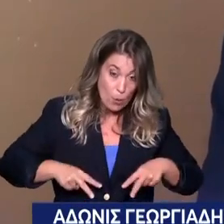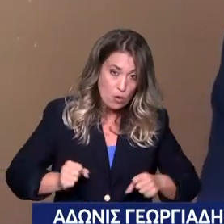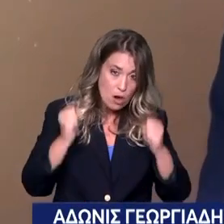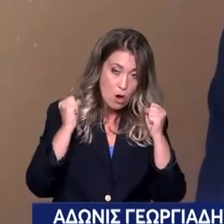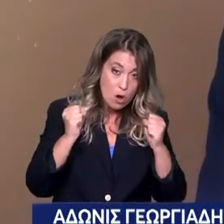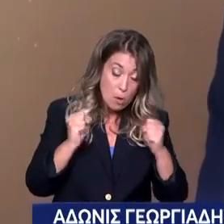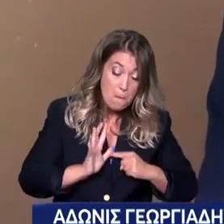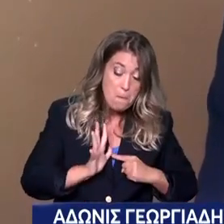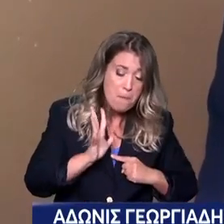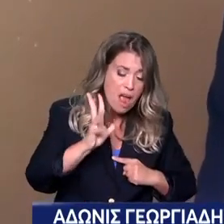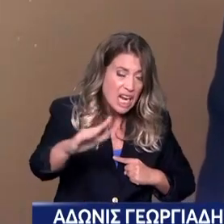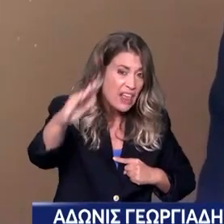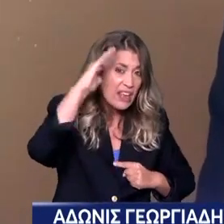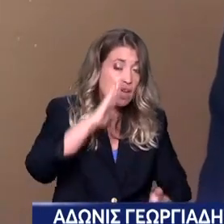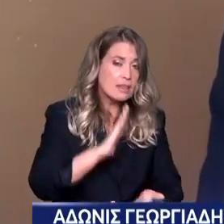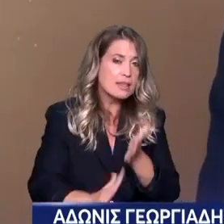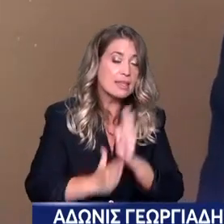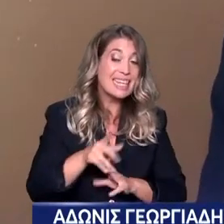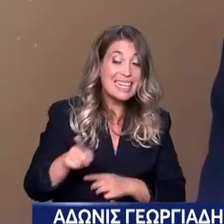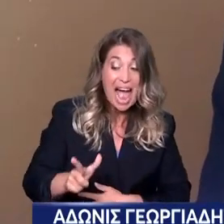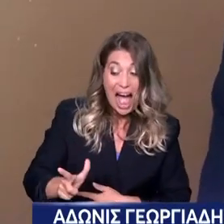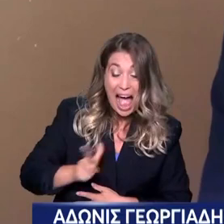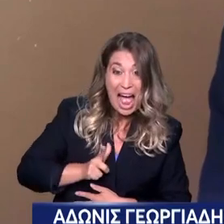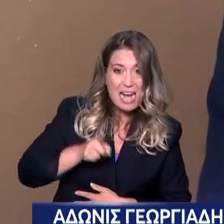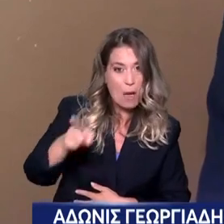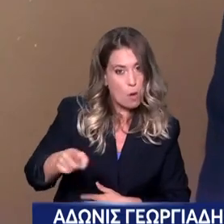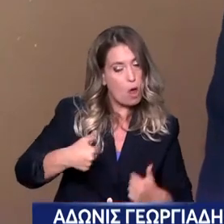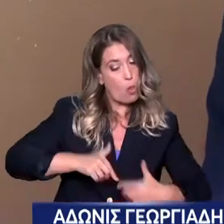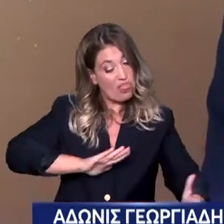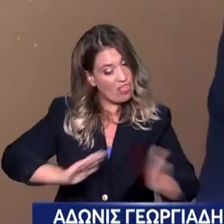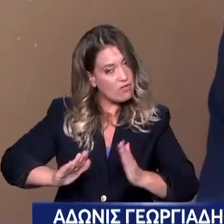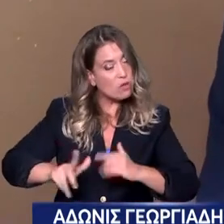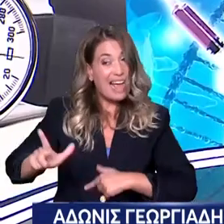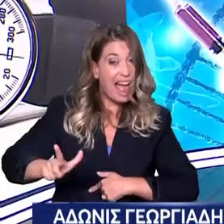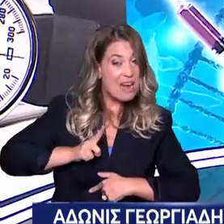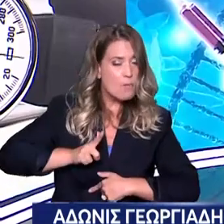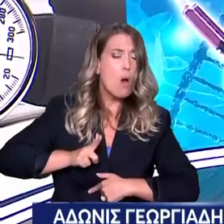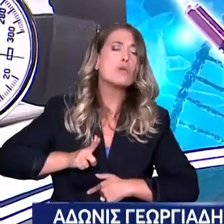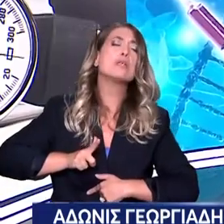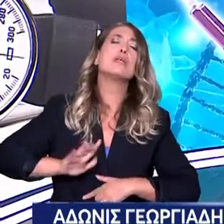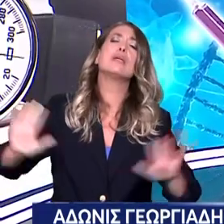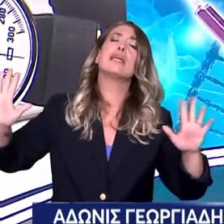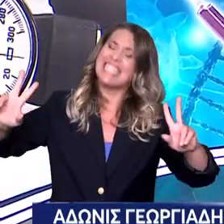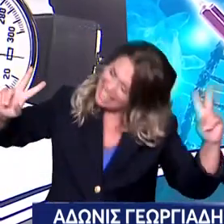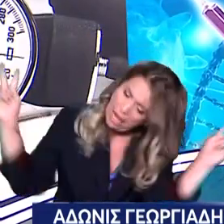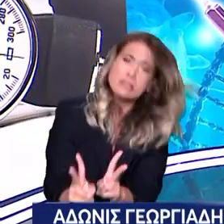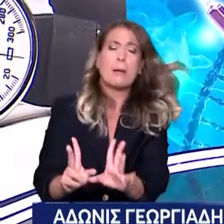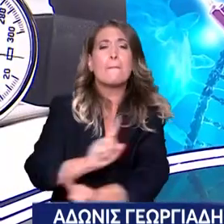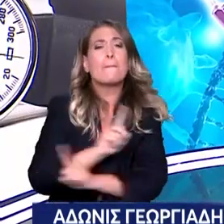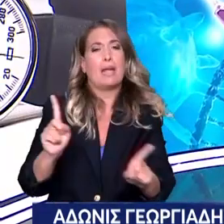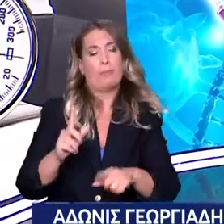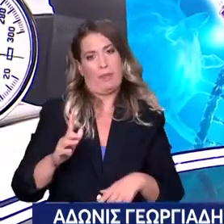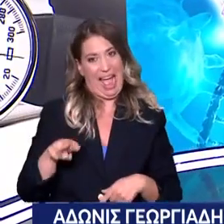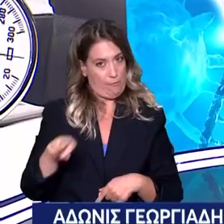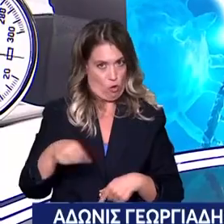φύγω, να έχουν μειωθεί η χρόνη αναμονής στην εφημερία. Δουλεύω πολύ εντατικά γι' αυτό. Δεν είναι ένα εύκολο πρόβλημα που λύνε τα αυτόματα.